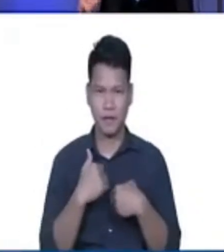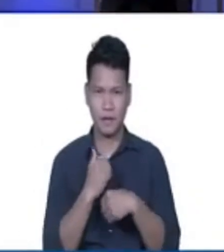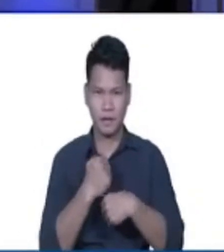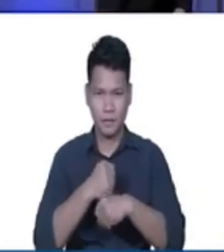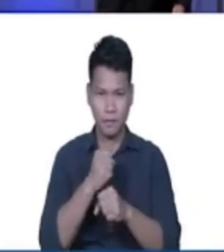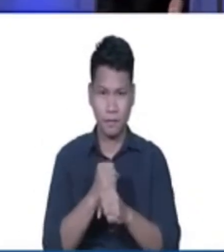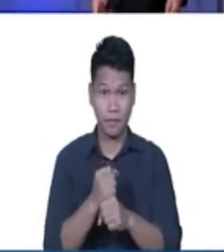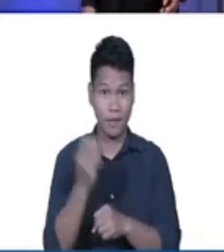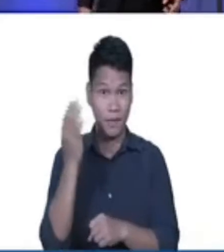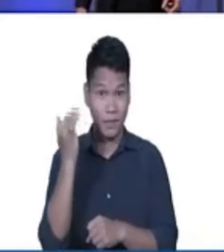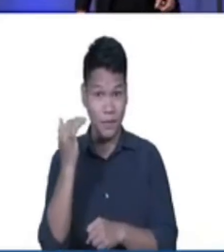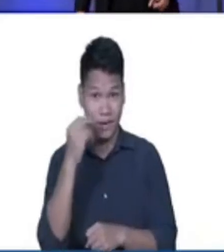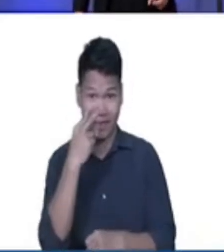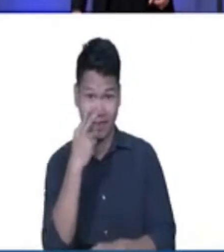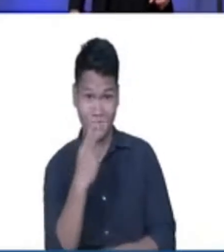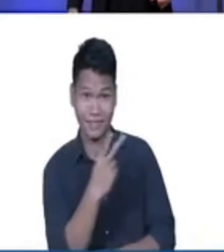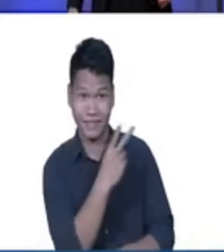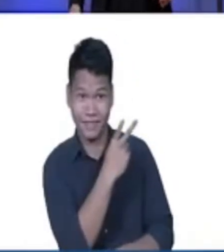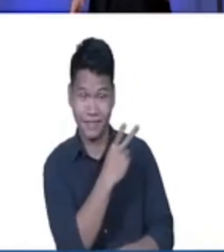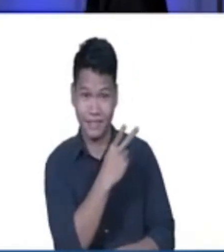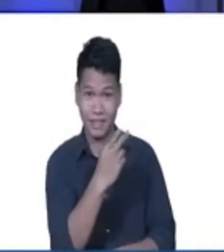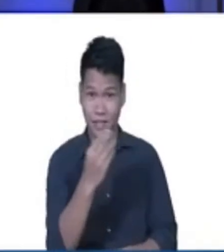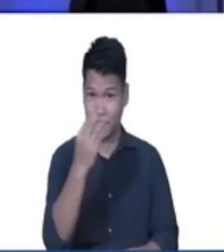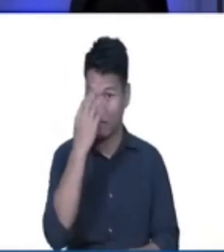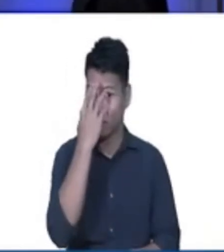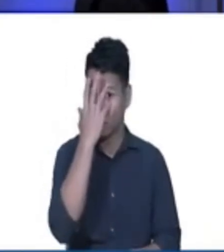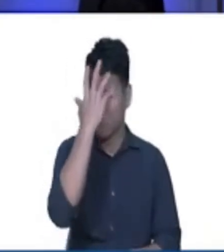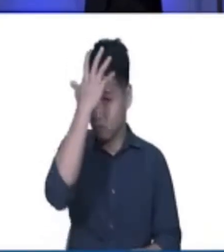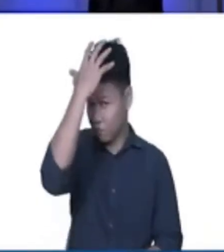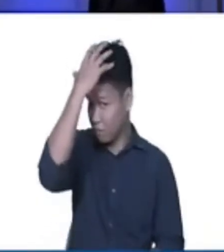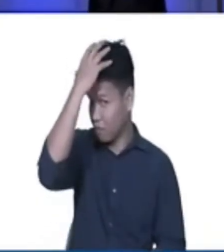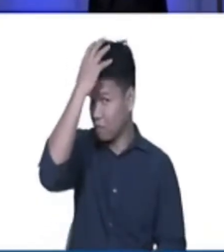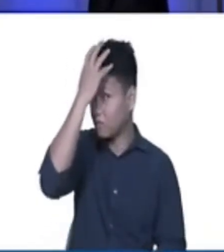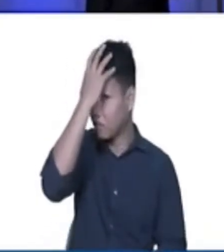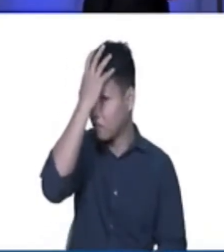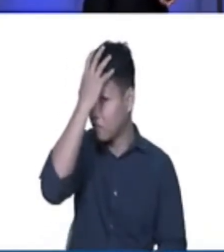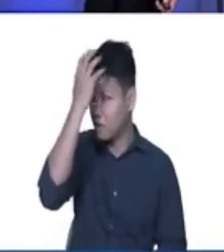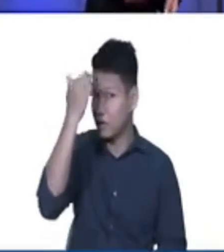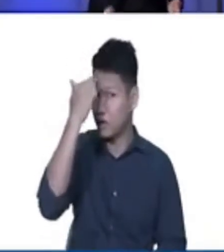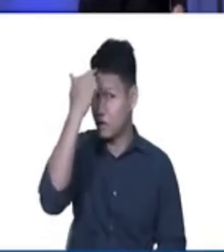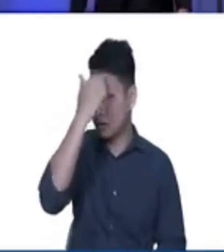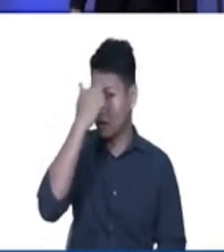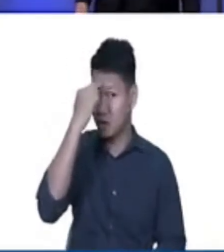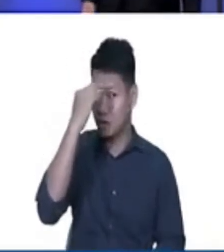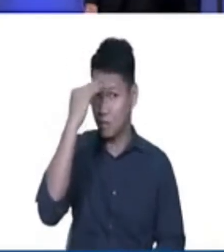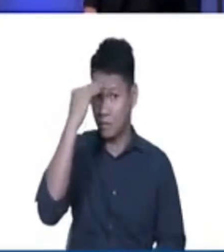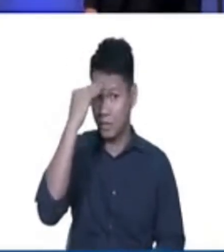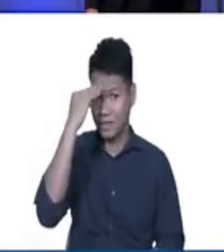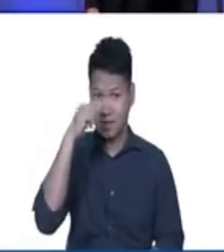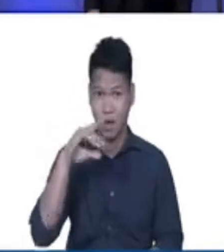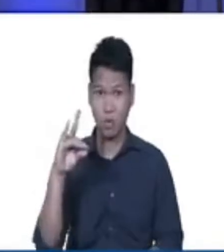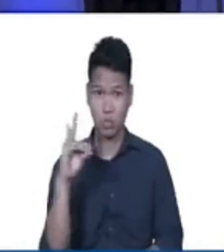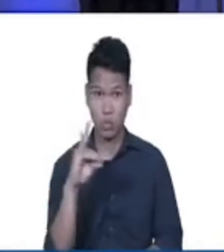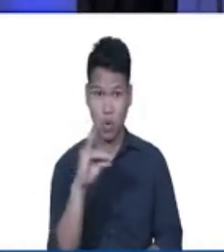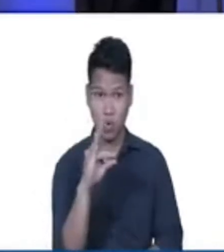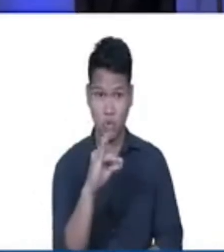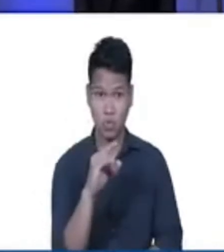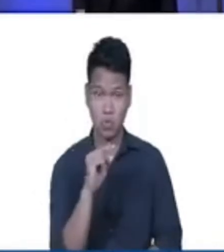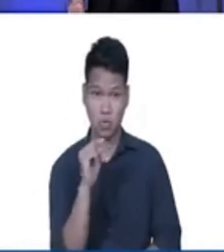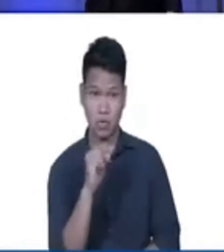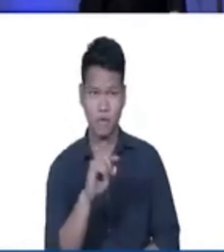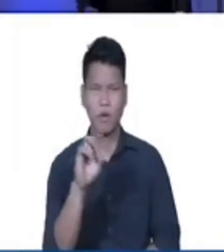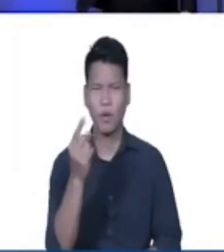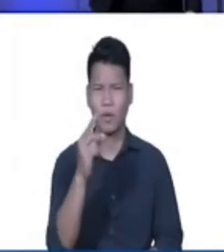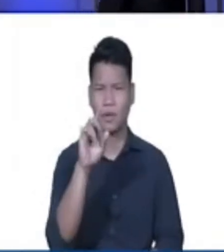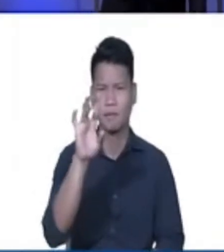Dahil kung titignan po natin, Ang frontal lobe ng aso ay only 7%.